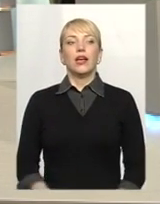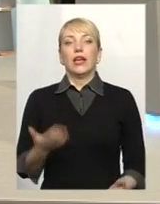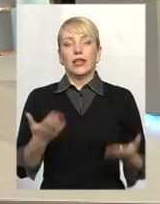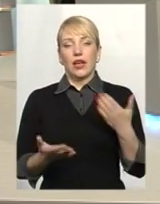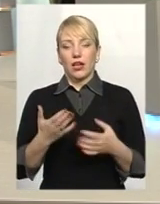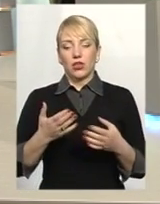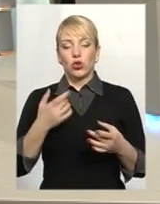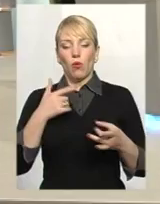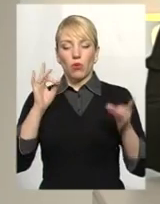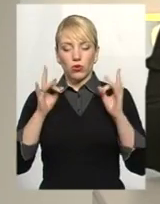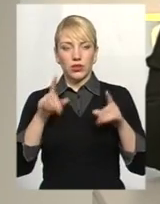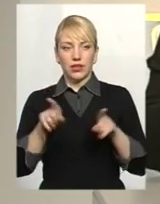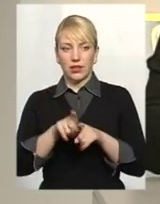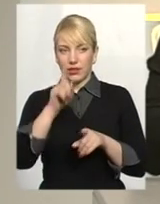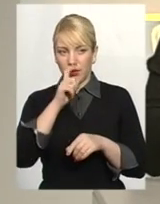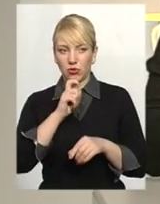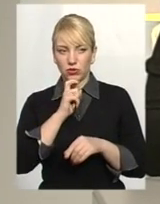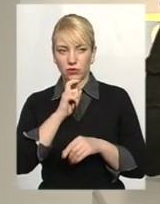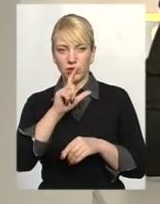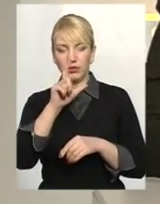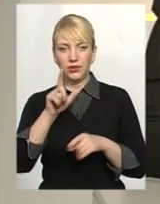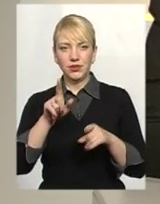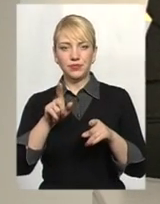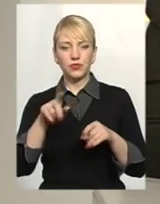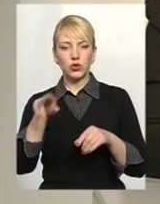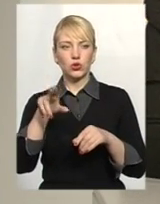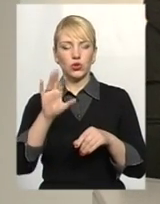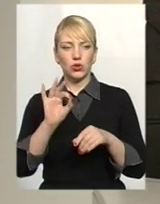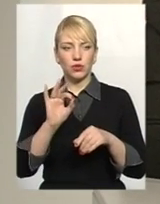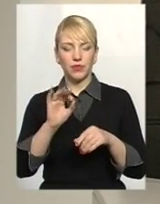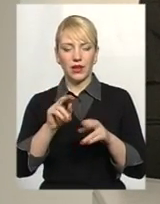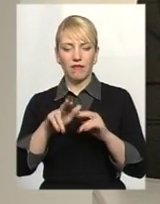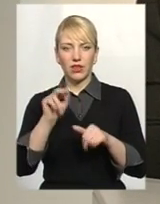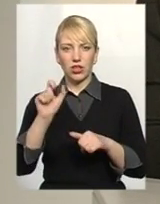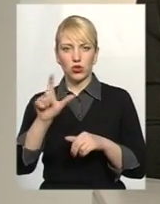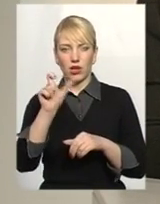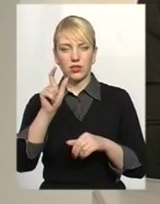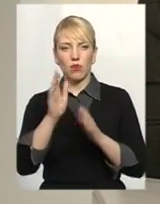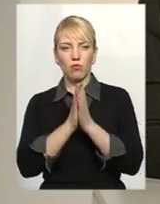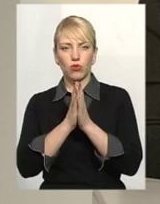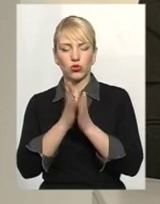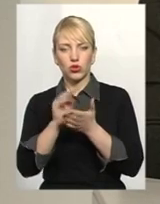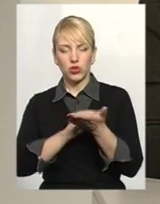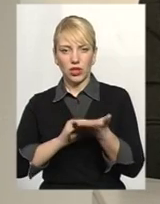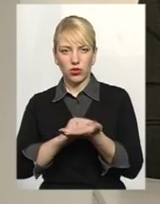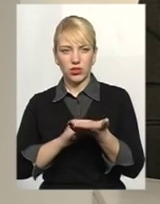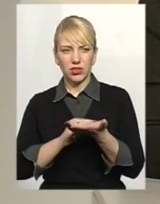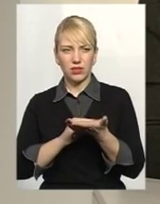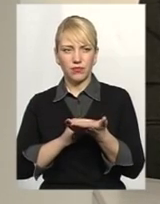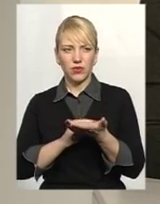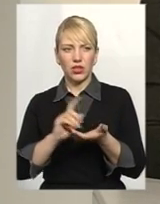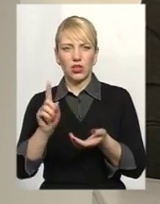непорозуміння склалося щодо відключення газу, прошу ще раз наголосити. На що ви